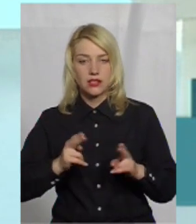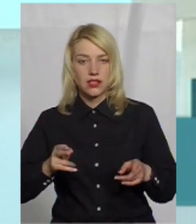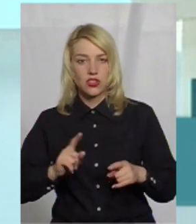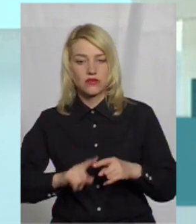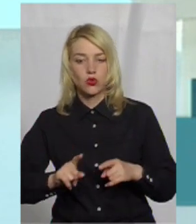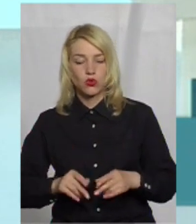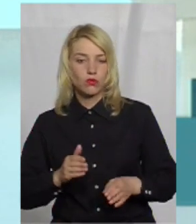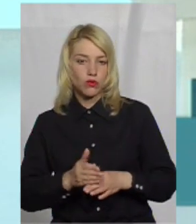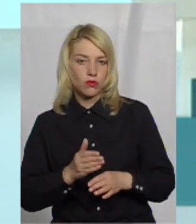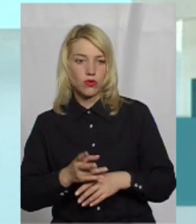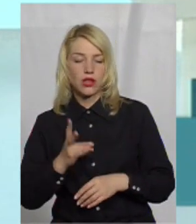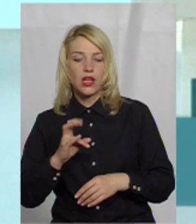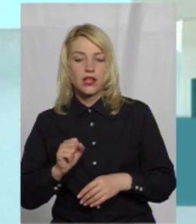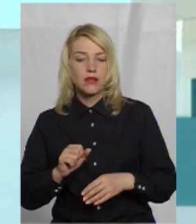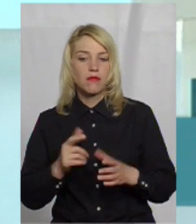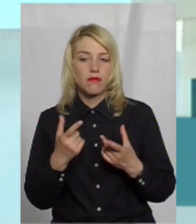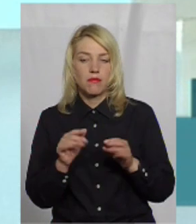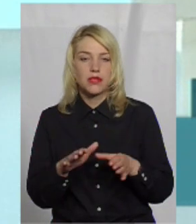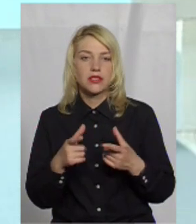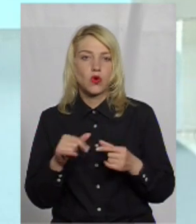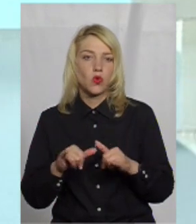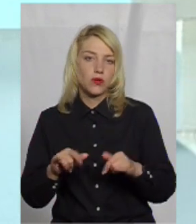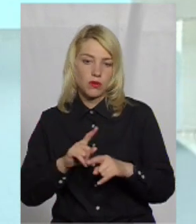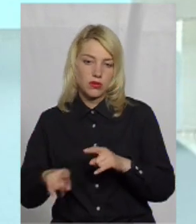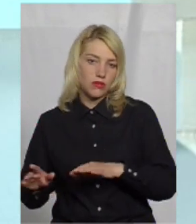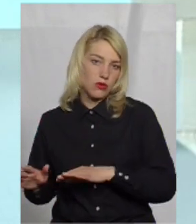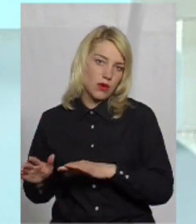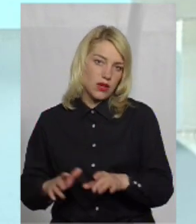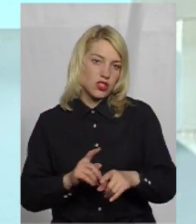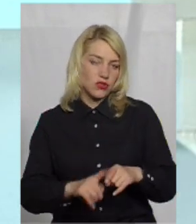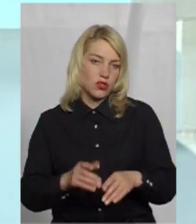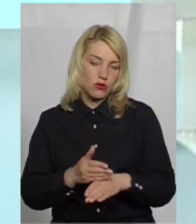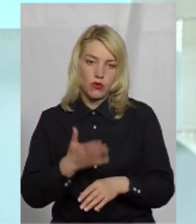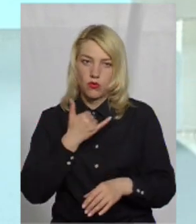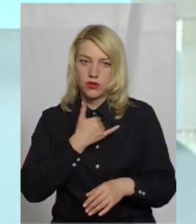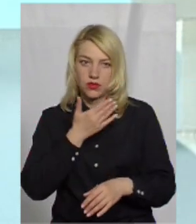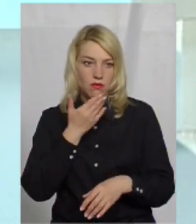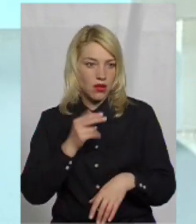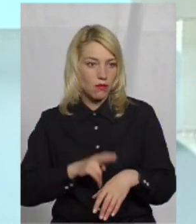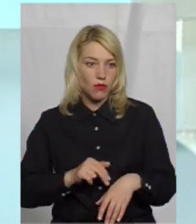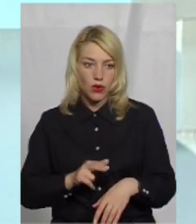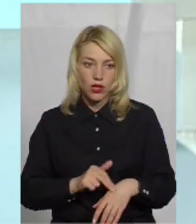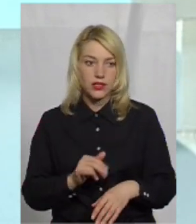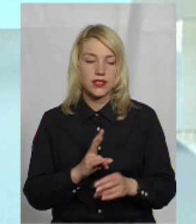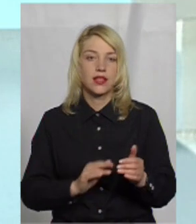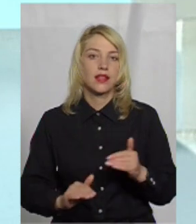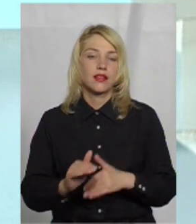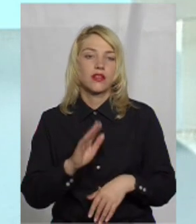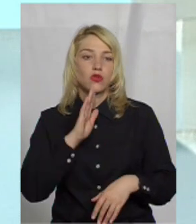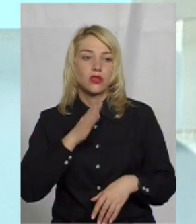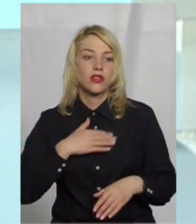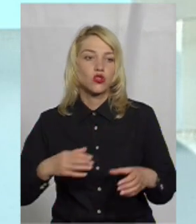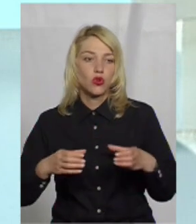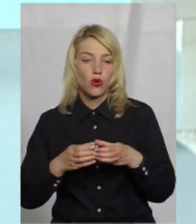або місці, б базувала швидка допомога, в нас немає поліції, по суті, на території нашої